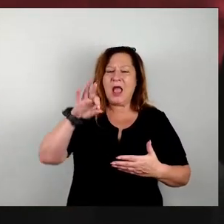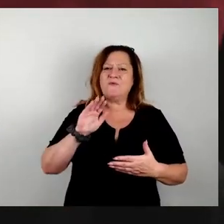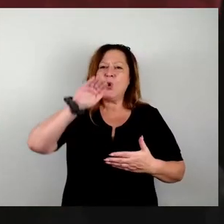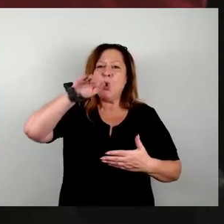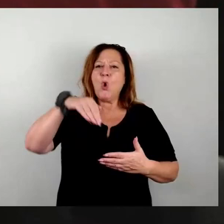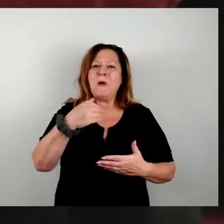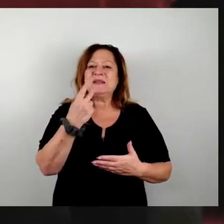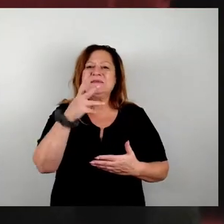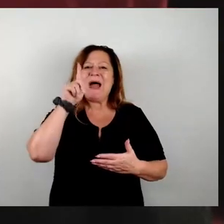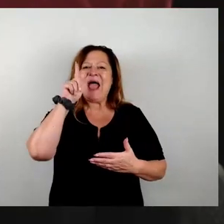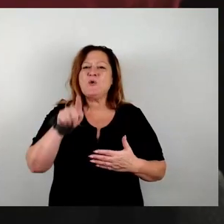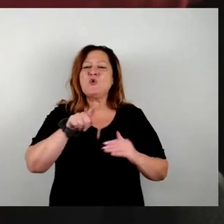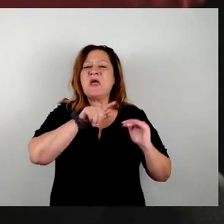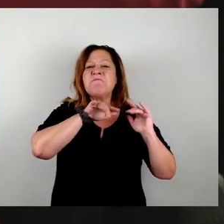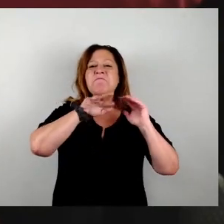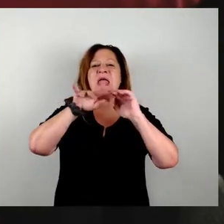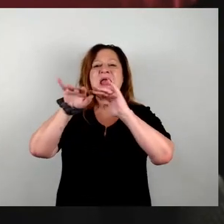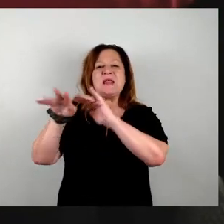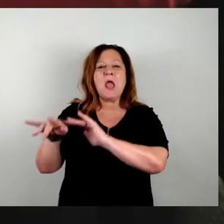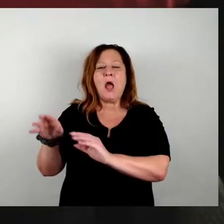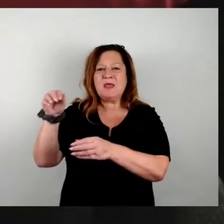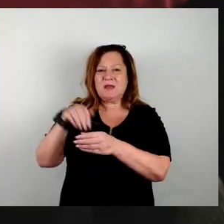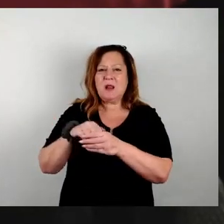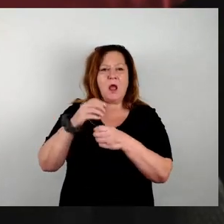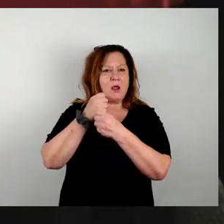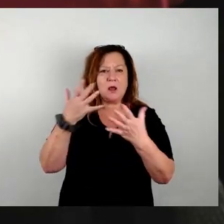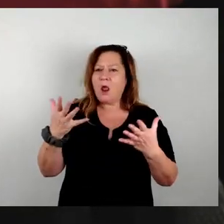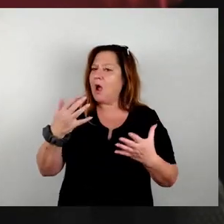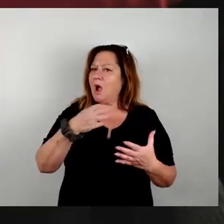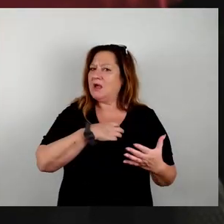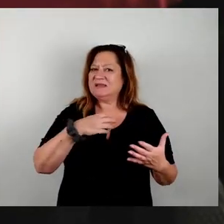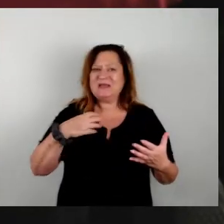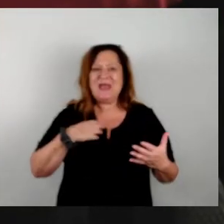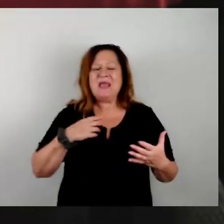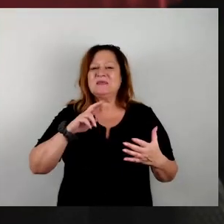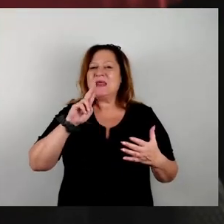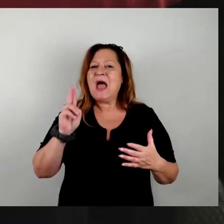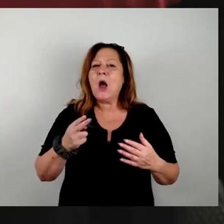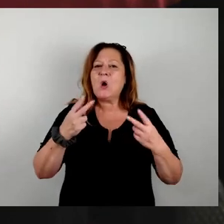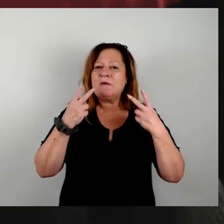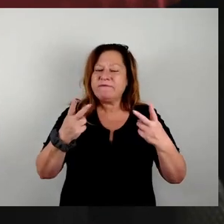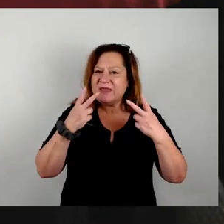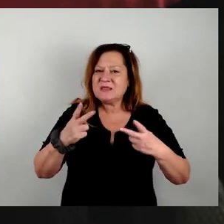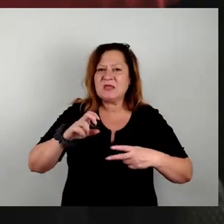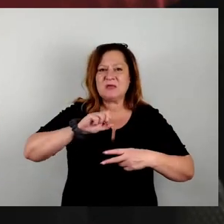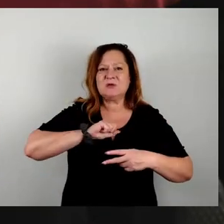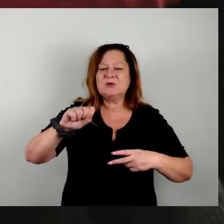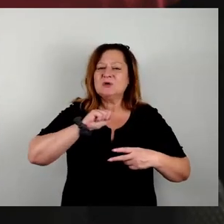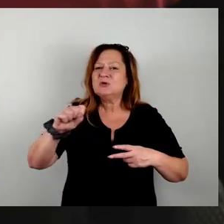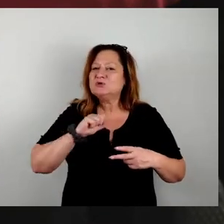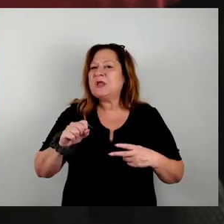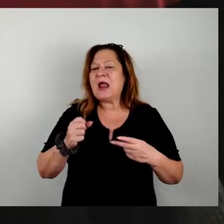Inhalt. Natürlich ist es für uns in Dresden auch entsprechend sehr wichtig, schnell Klarheit zu bekommen, trotzdem welche